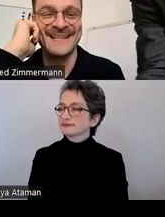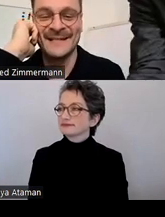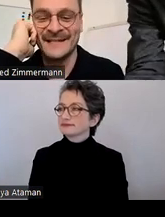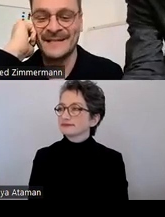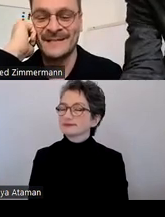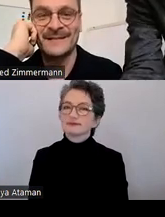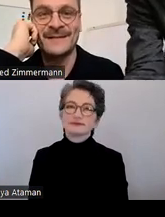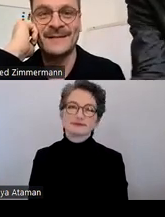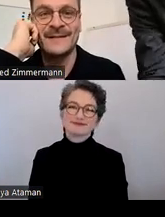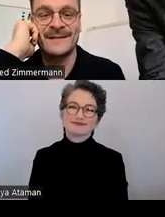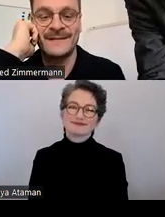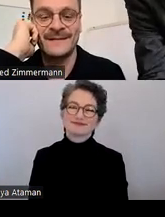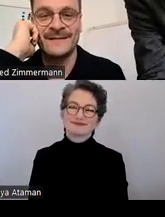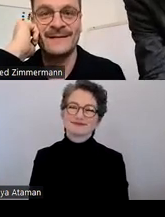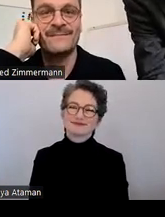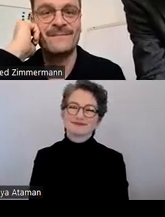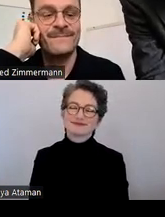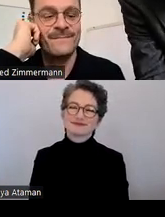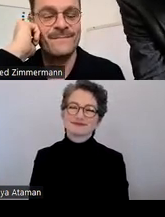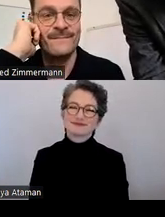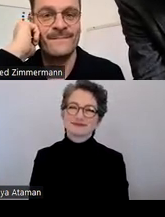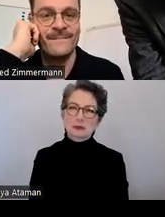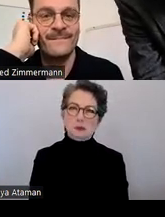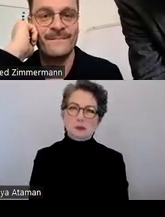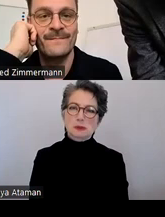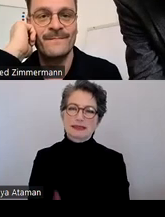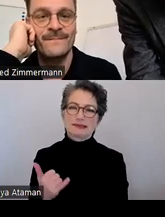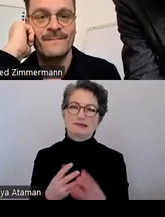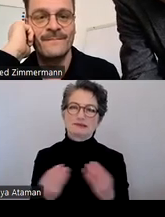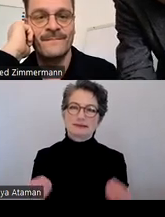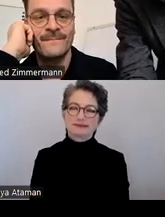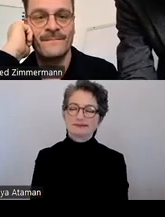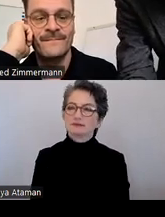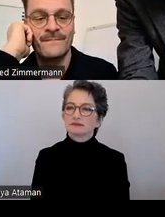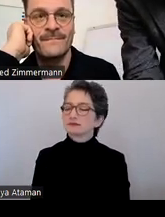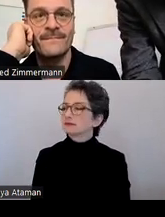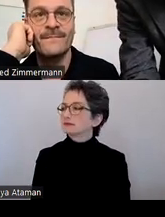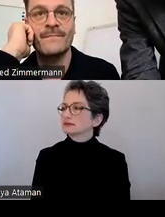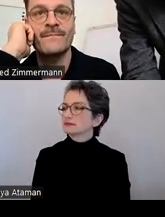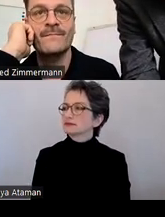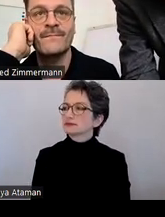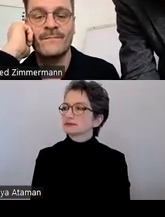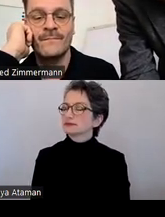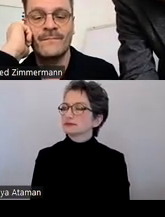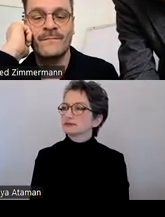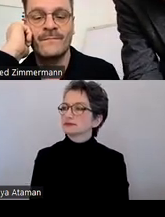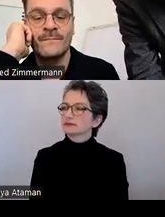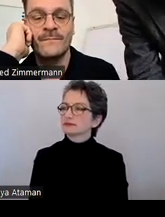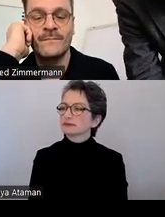Vollbildmodus. Jetzt habe ich es wieder auch weggetan. Entschuldigung, habe ich irgendwas falsch gemacht? So,